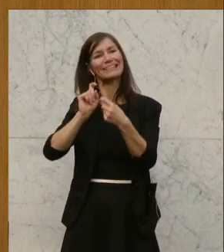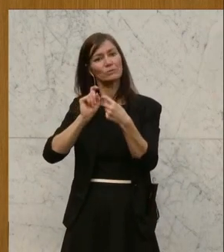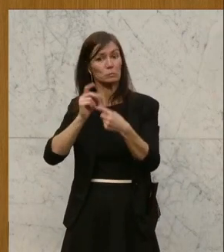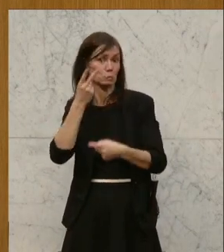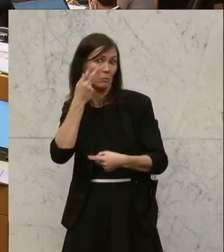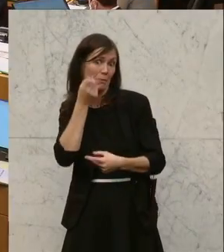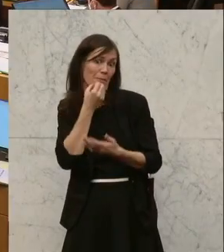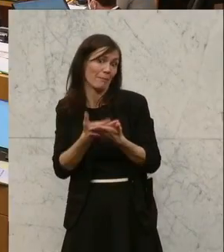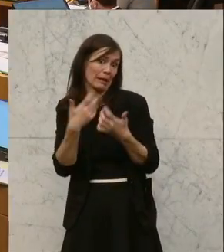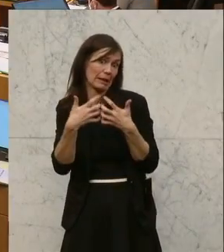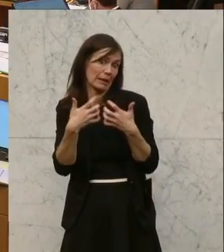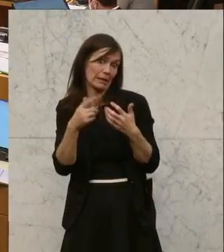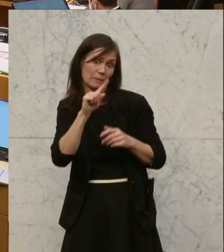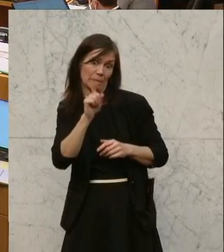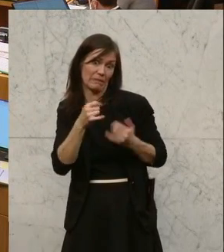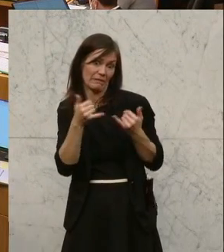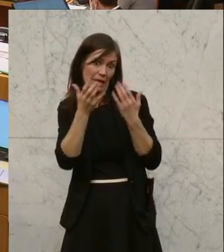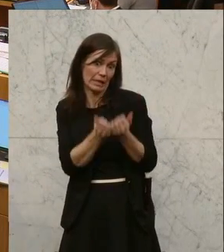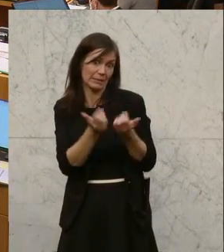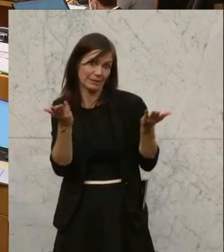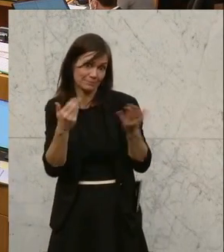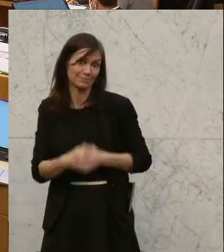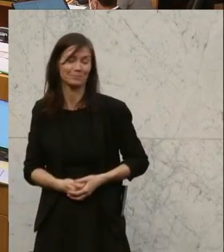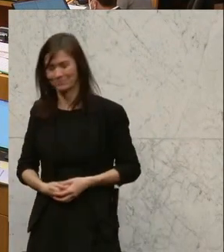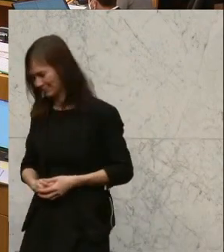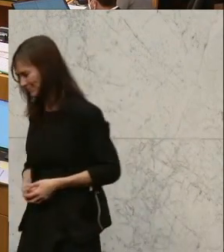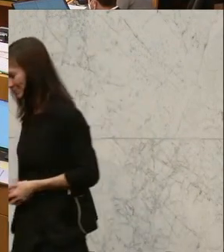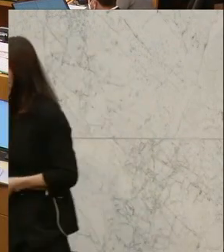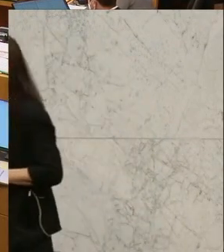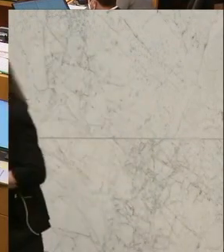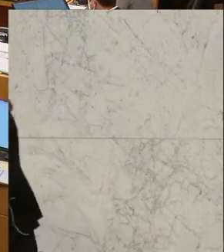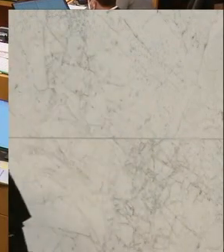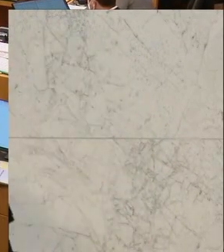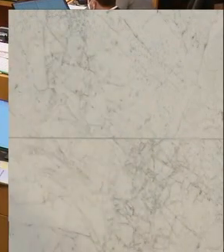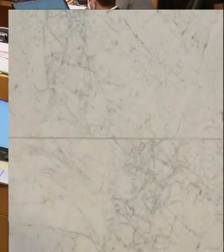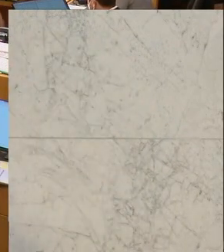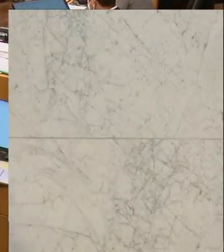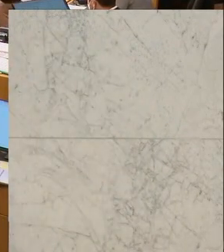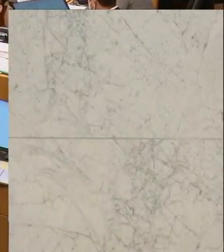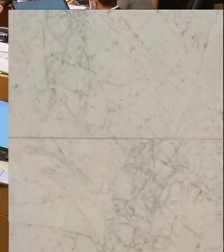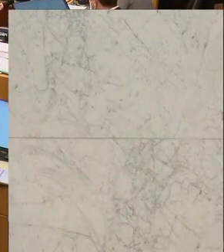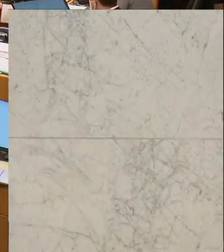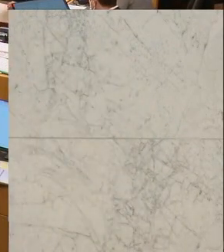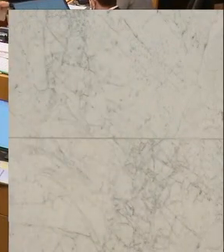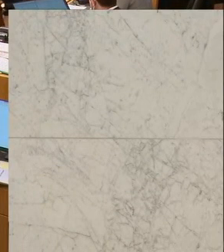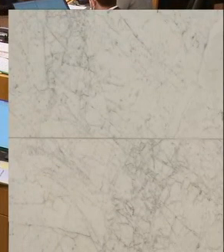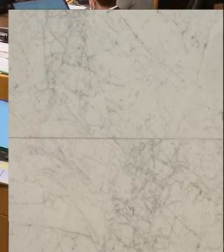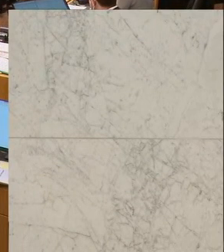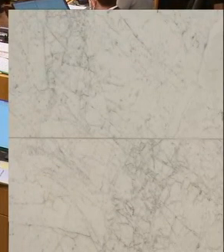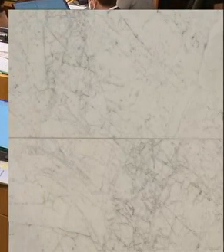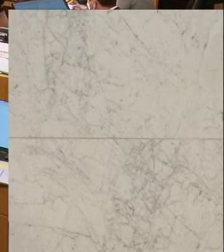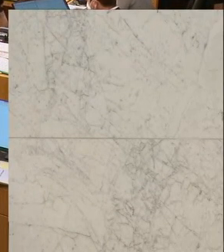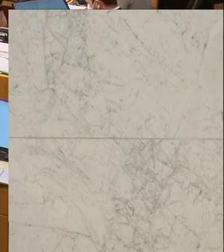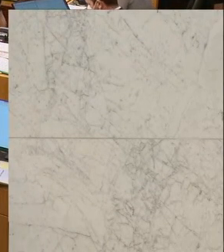ausschaut. Dankeschön. Christian Ochsonitsch von der SPÖ empfiehlt die Umsetzung der Empfehlung der Kindeswohlkommission. Er hat das Übereinkommen über die